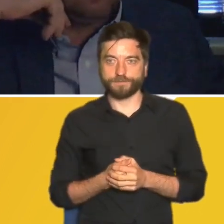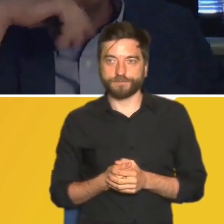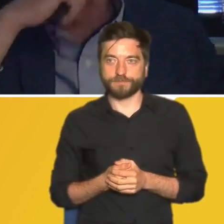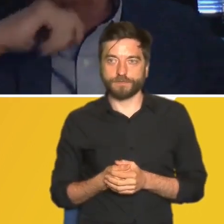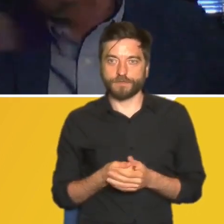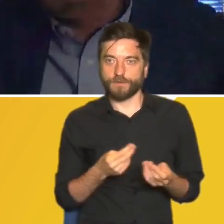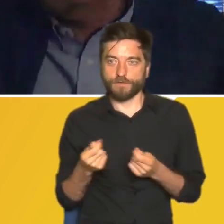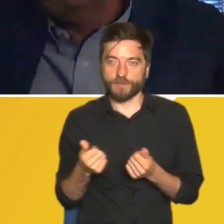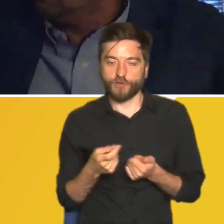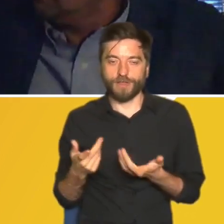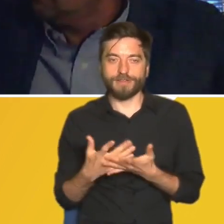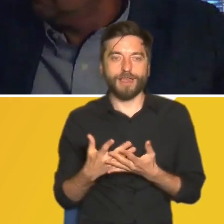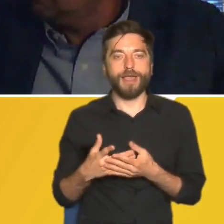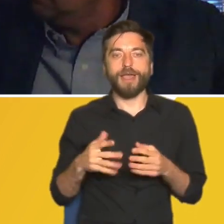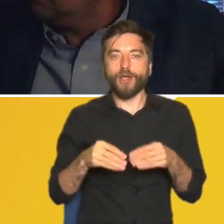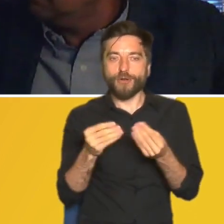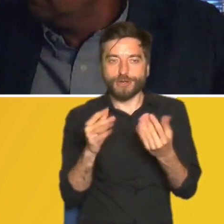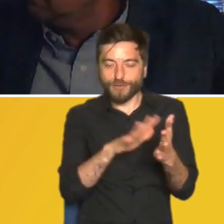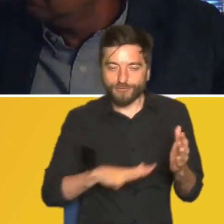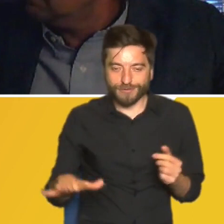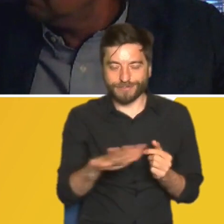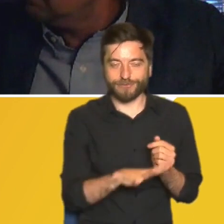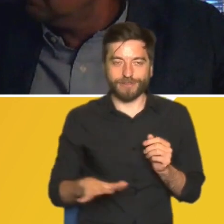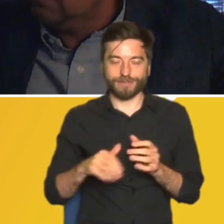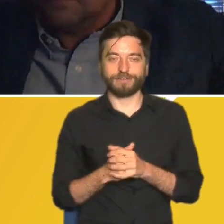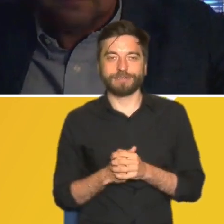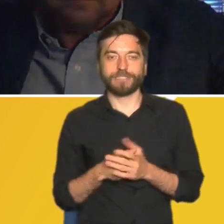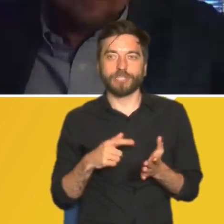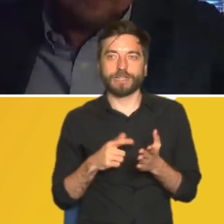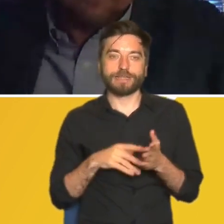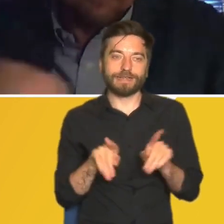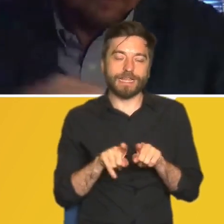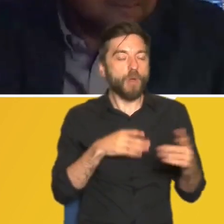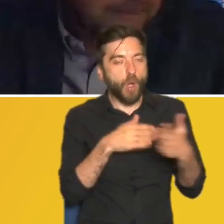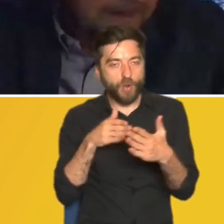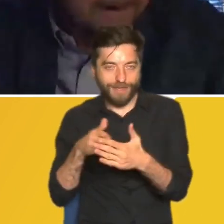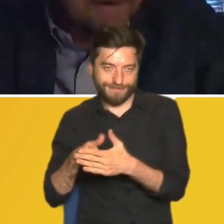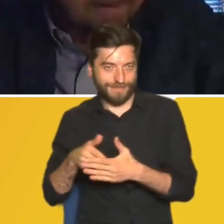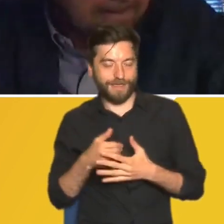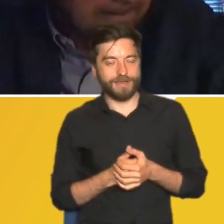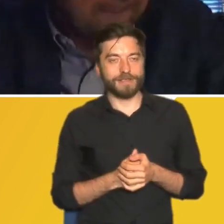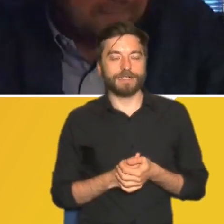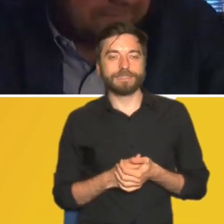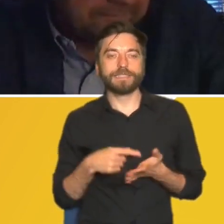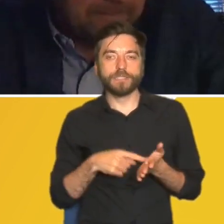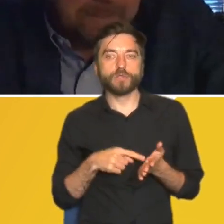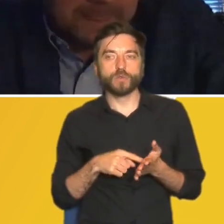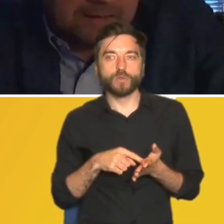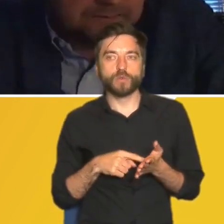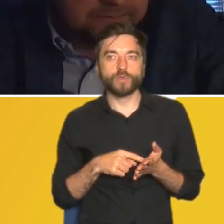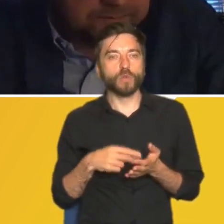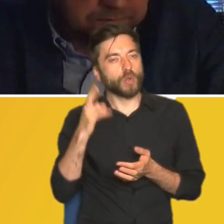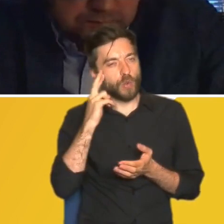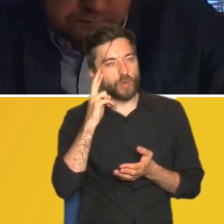finansowania tego rozwoju przestrzennego a z drugiej strony jego jego ograniczania i tutaj tak jak